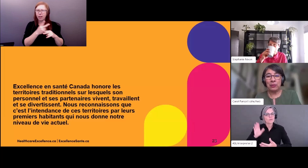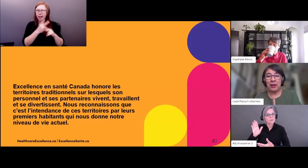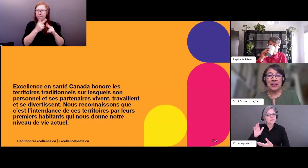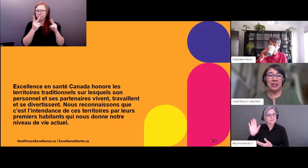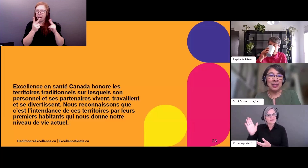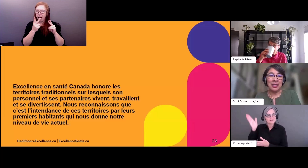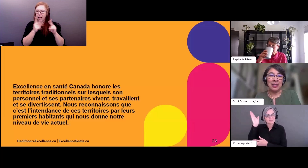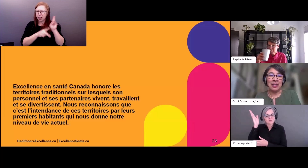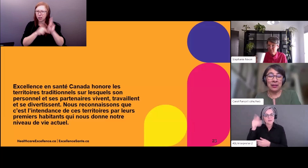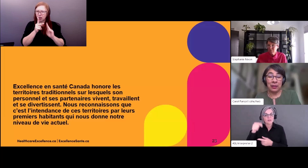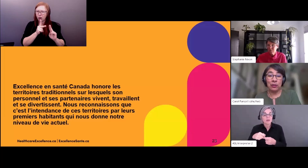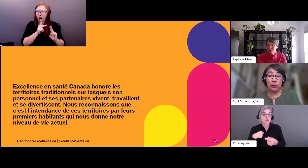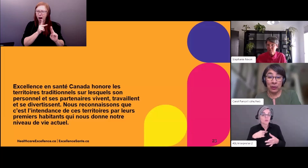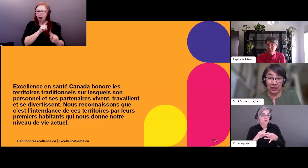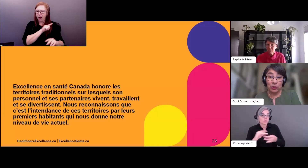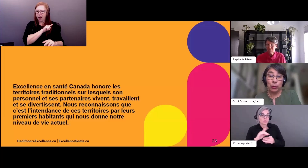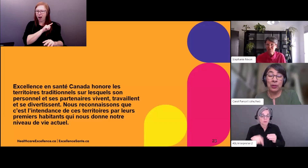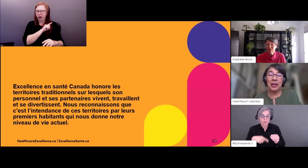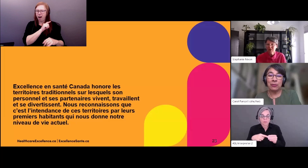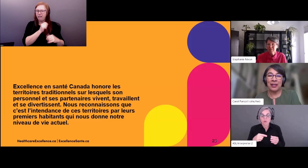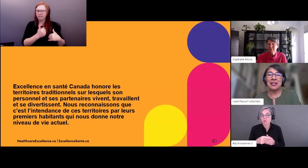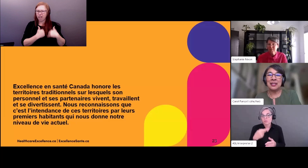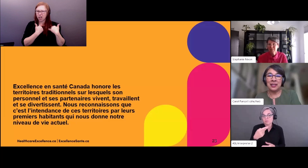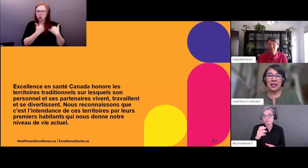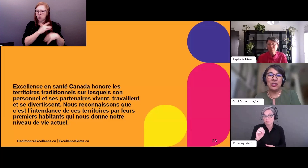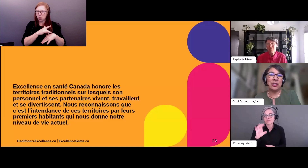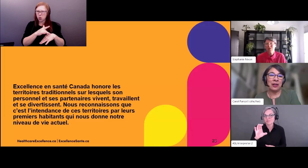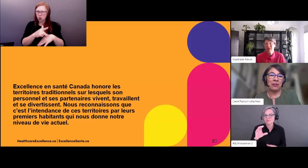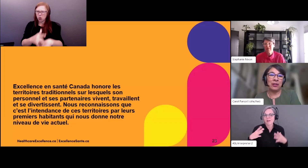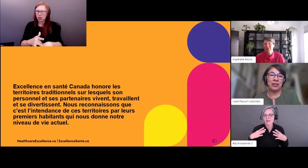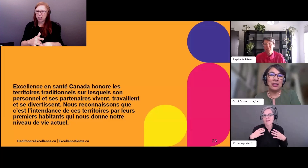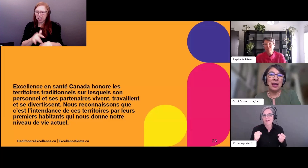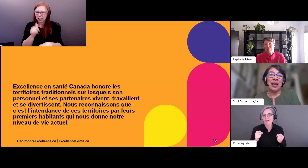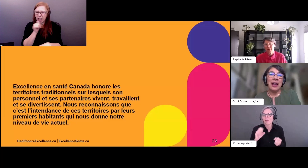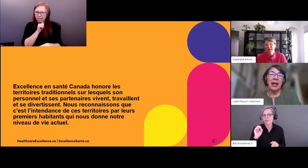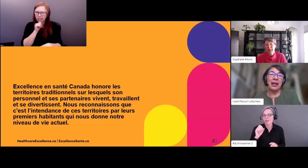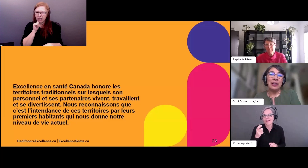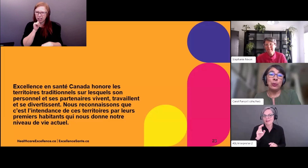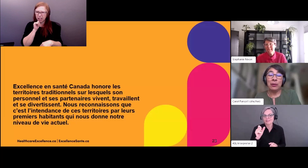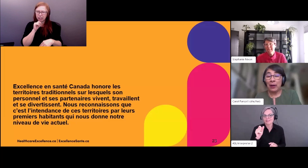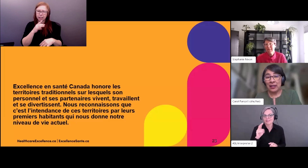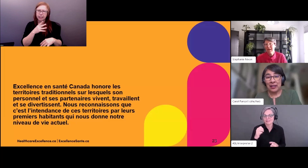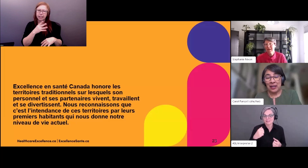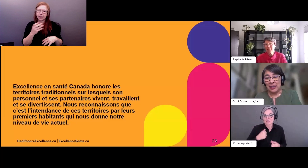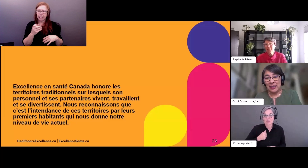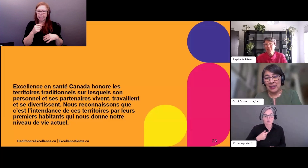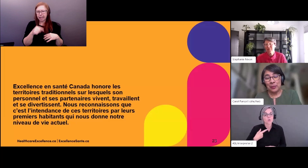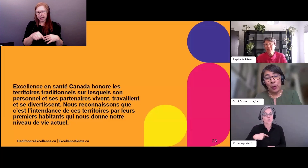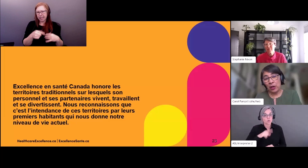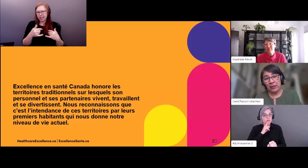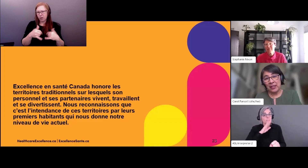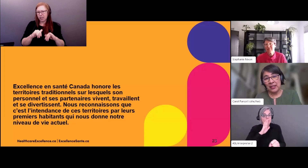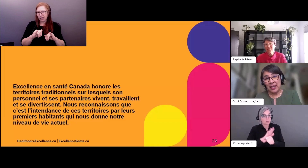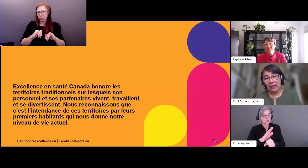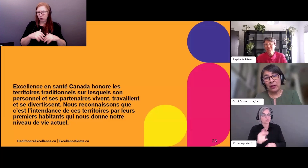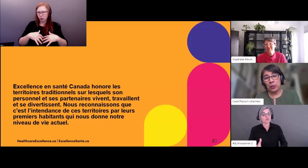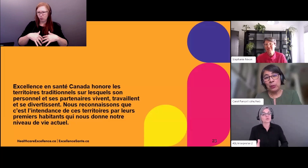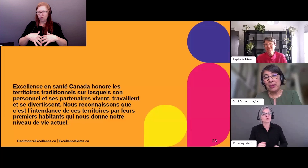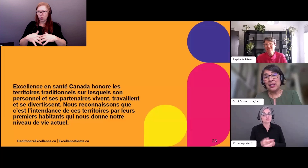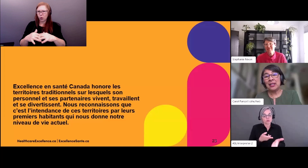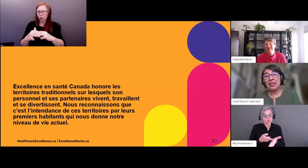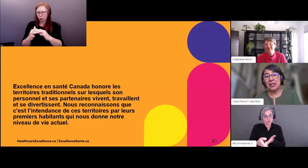l'Excellence Santé Canada, nous donnerons les... nous